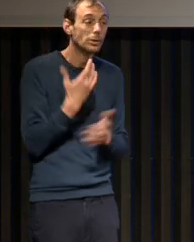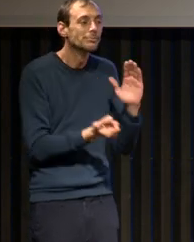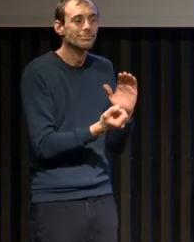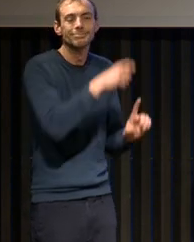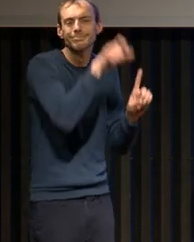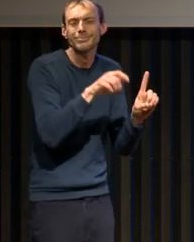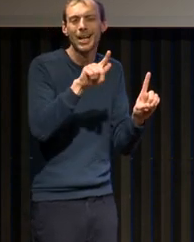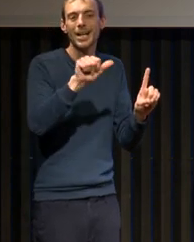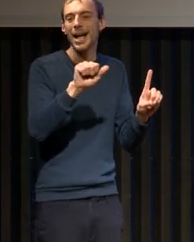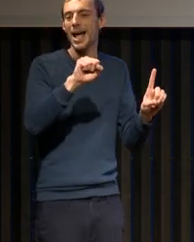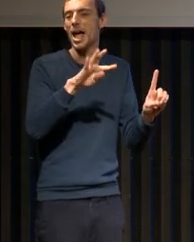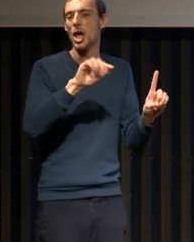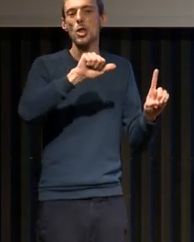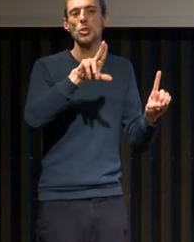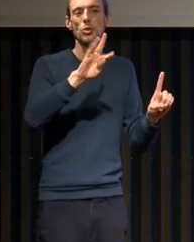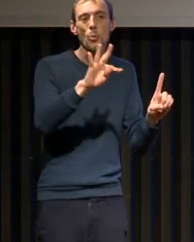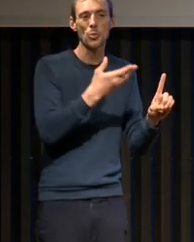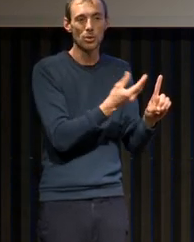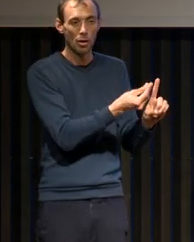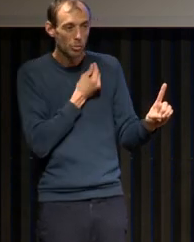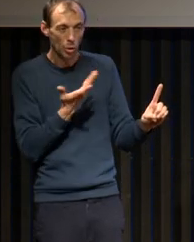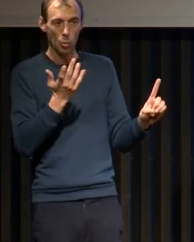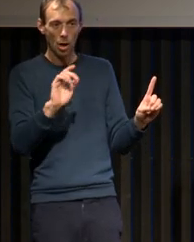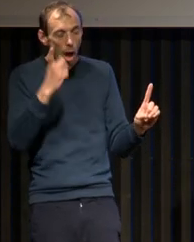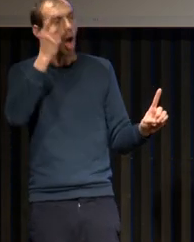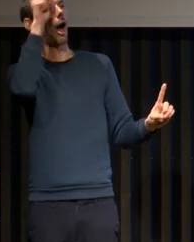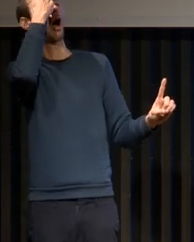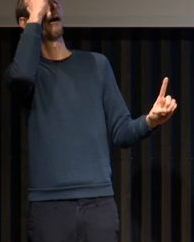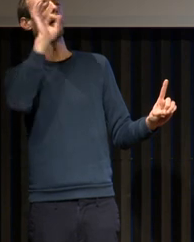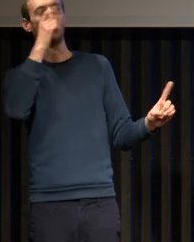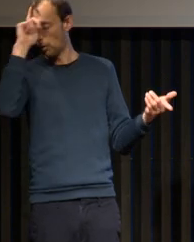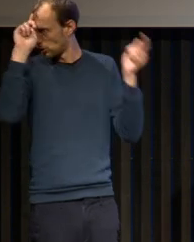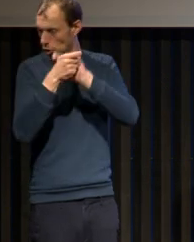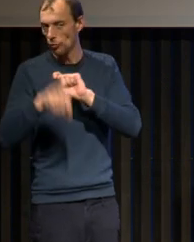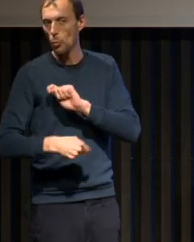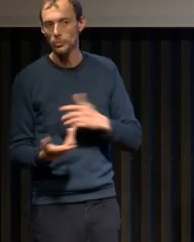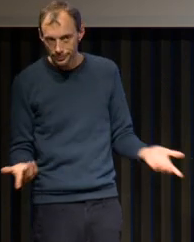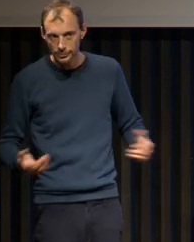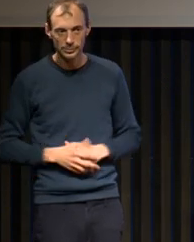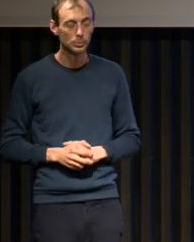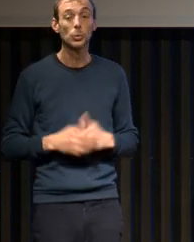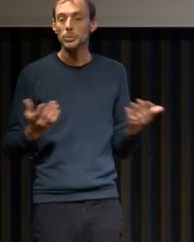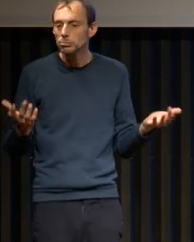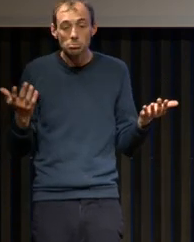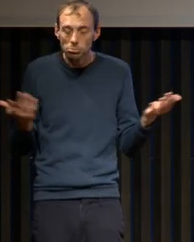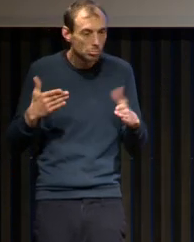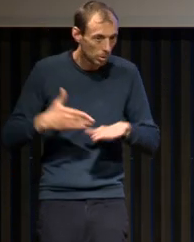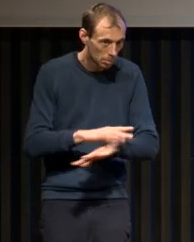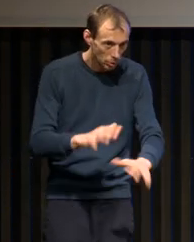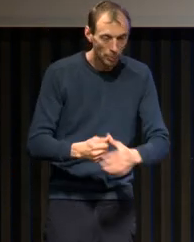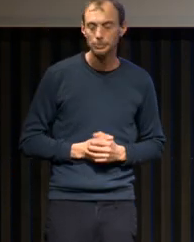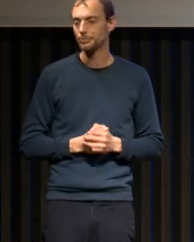renverser ça, d'aller au-delà de ses a priori. Alors, comment ça s'est passé ? Première étape, depuis